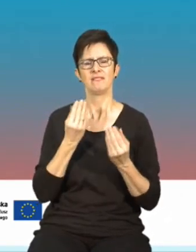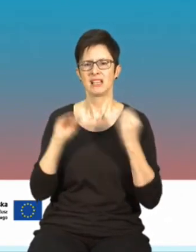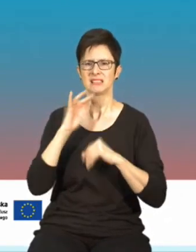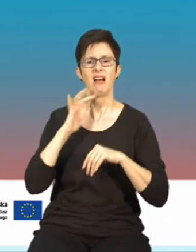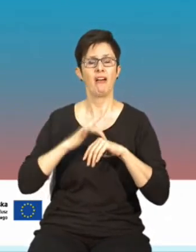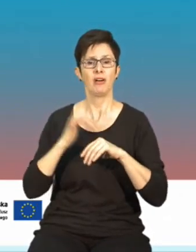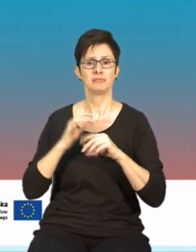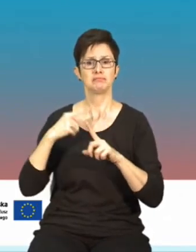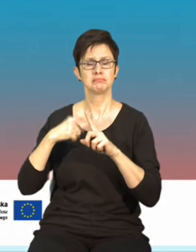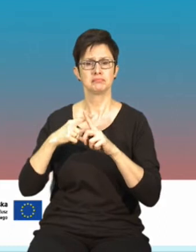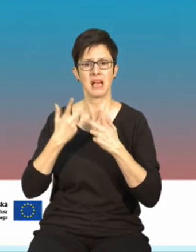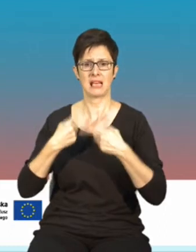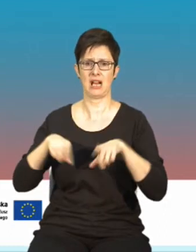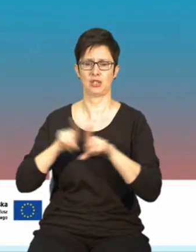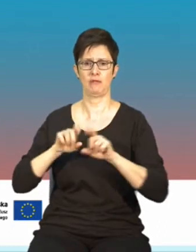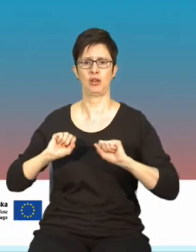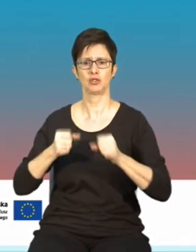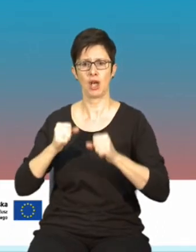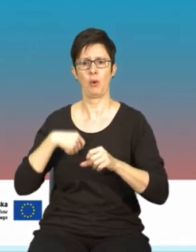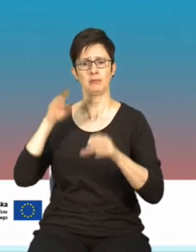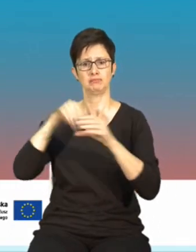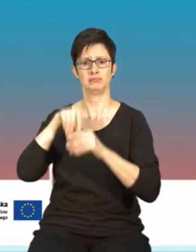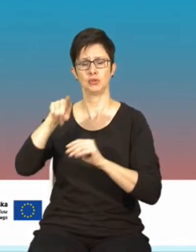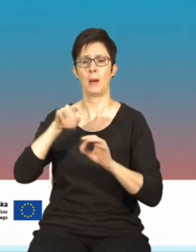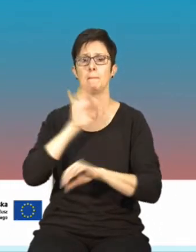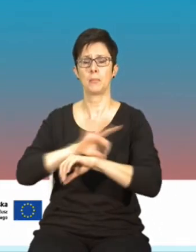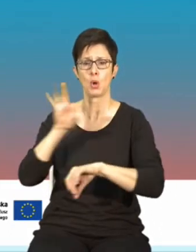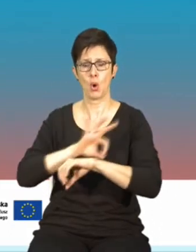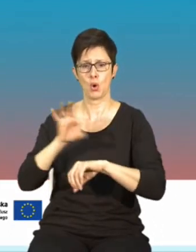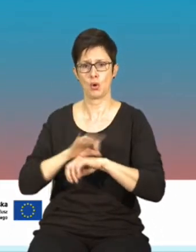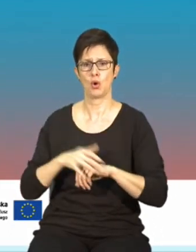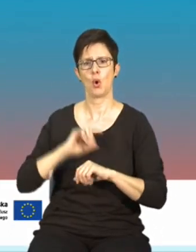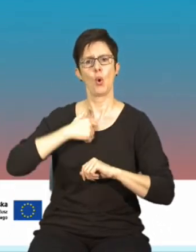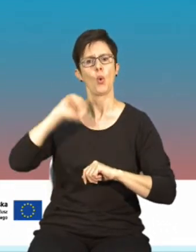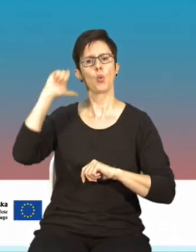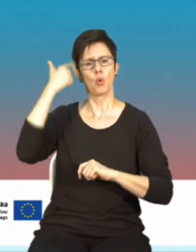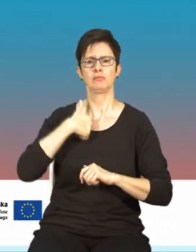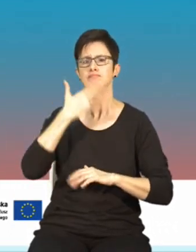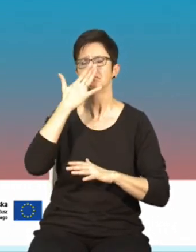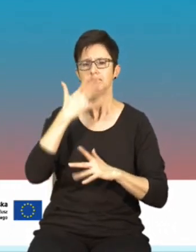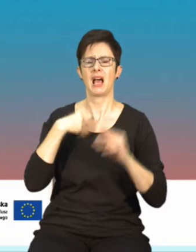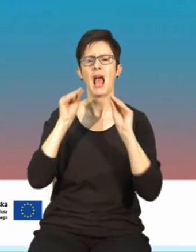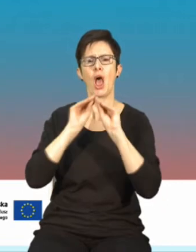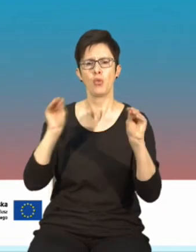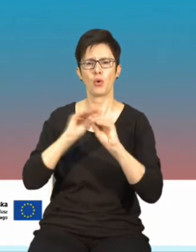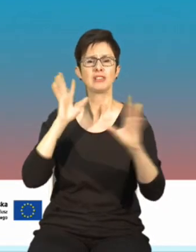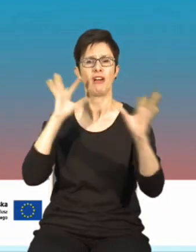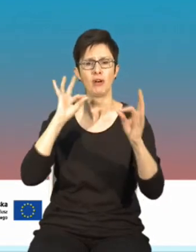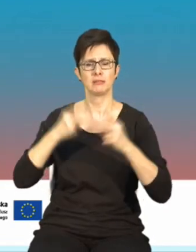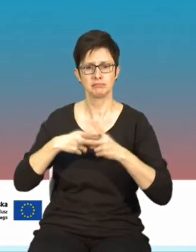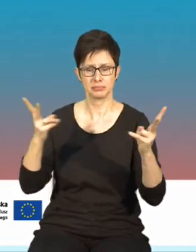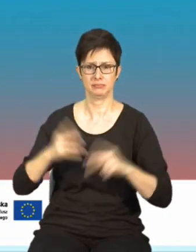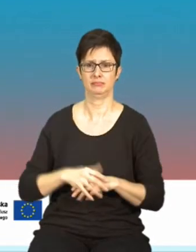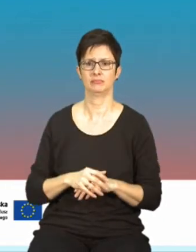realizować działania założone w projekcie. Przypomnę to głównie edukacja i informacja. I co naszym zdaniem się